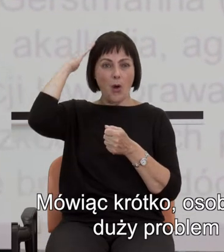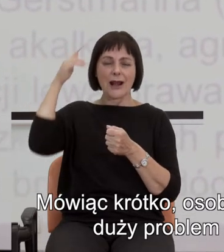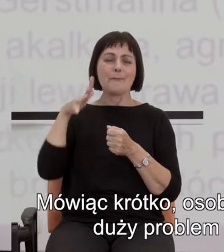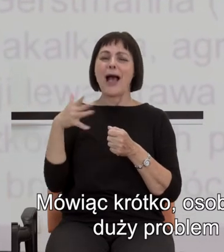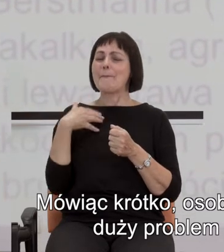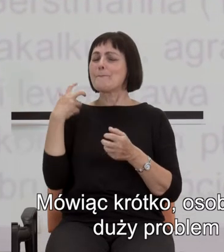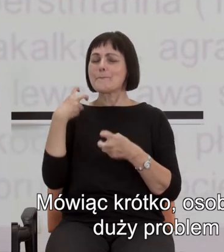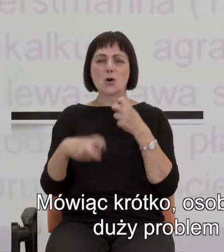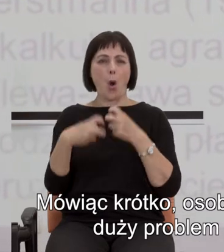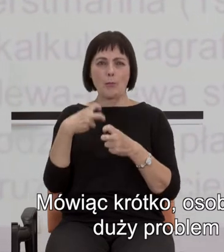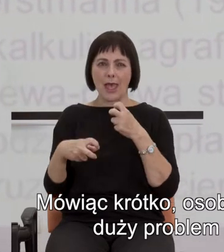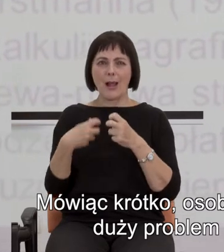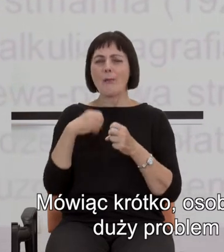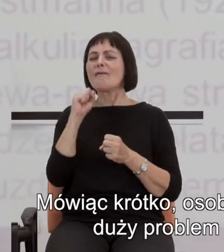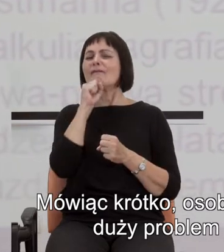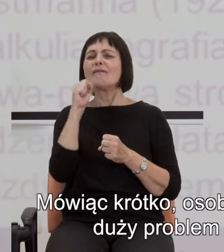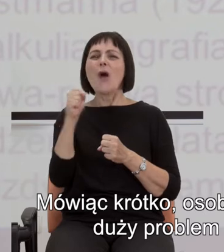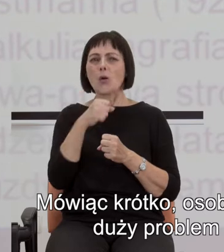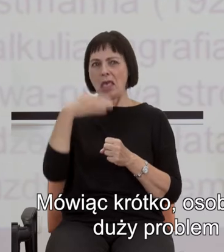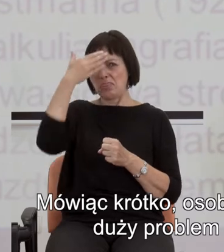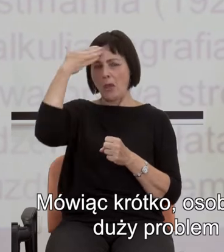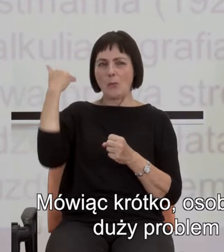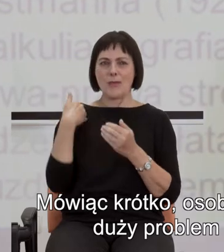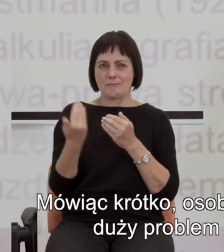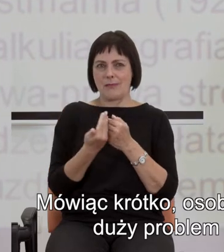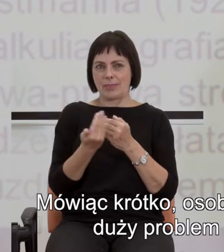mają bardzo duży problem, albo w ogóle nie umieją